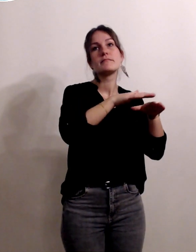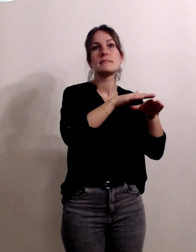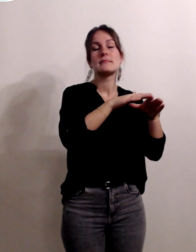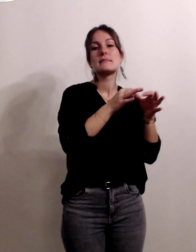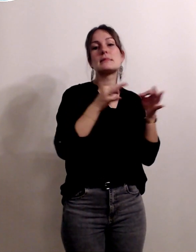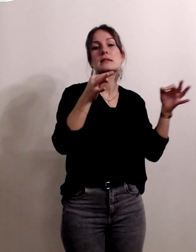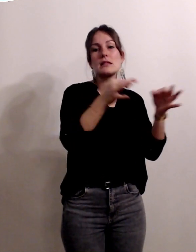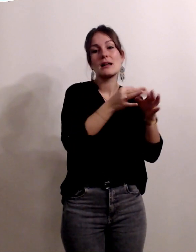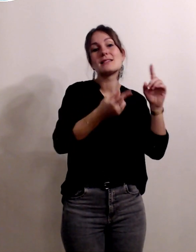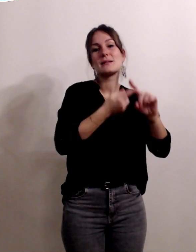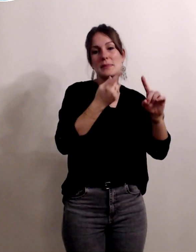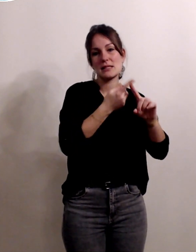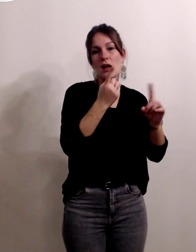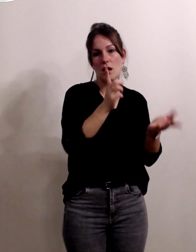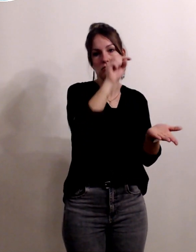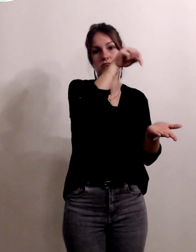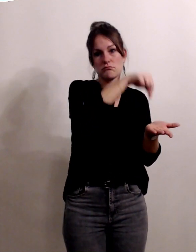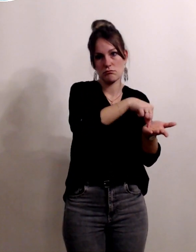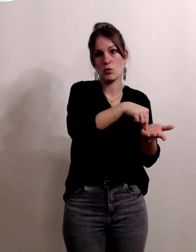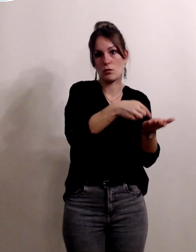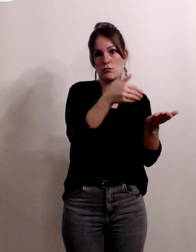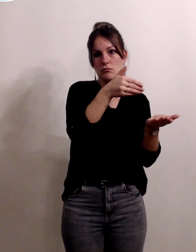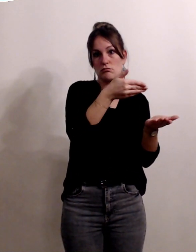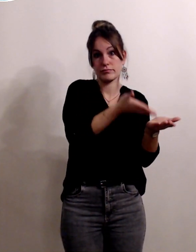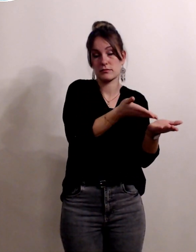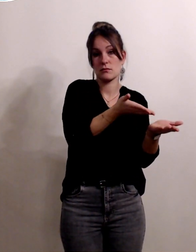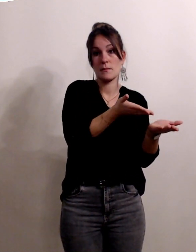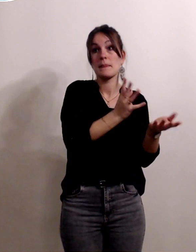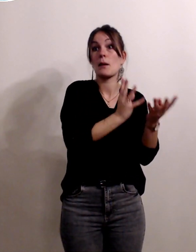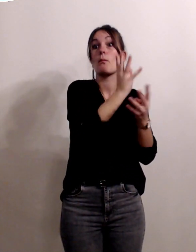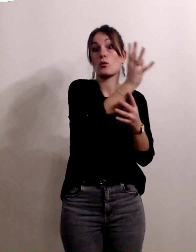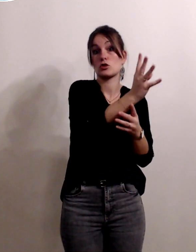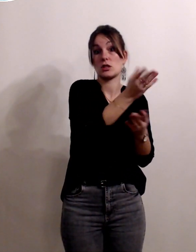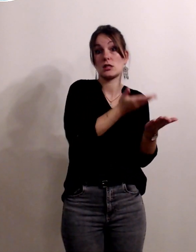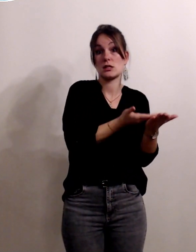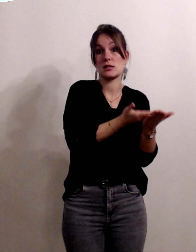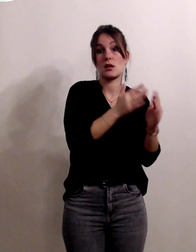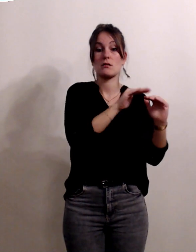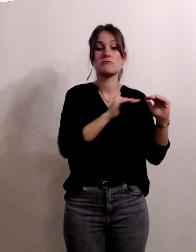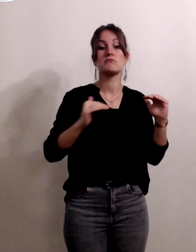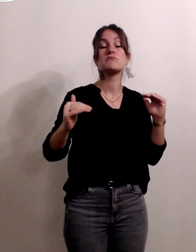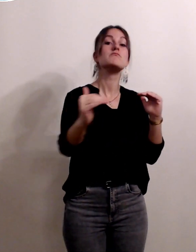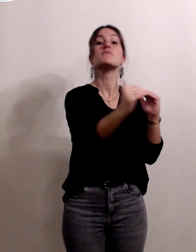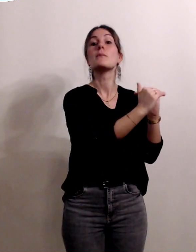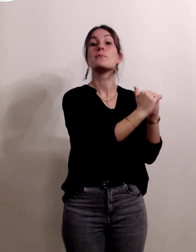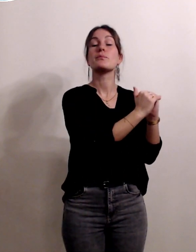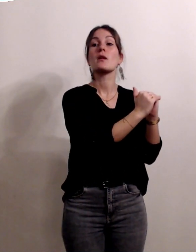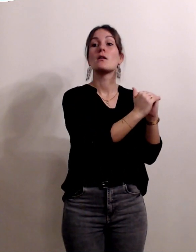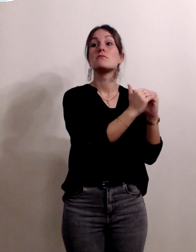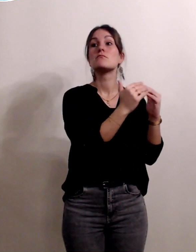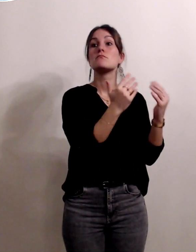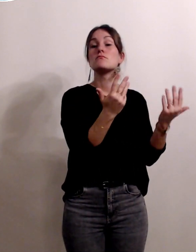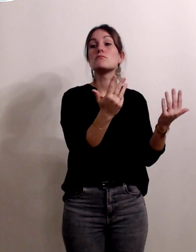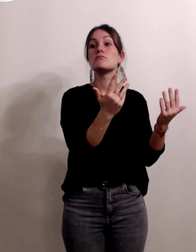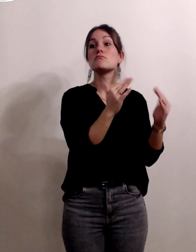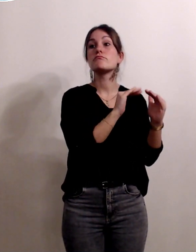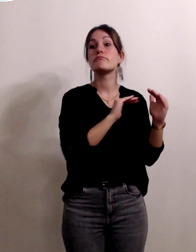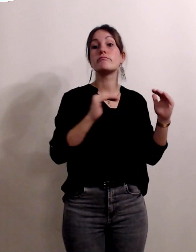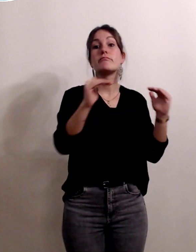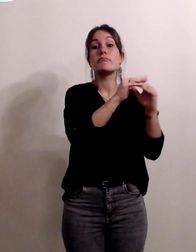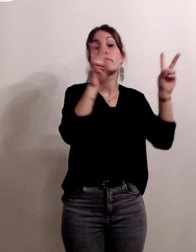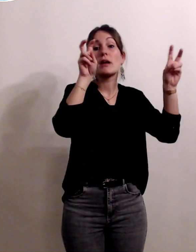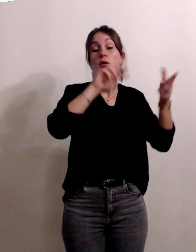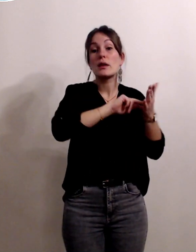à deux structures avec le projet là c'est un plateau technique une partie du plateau technique